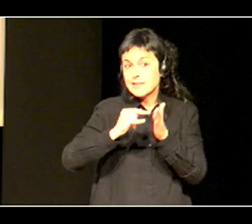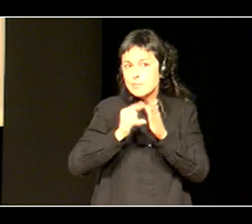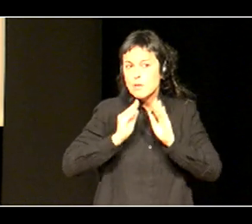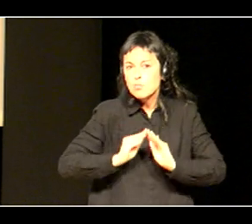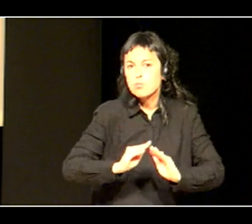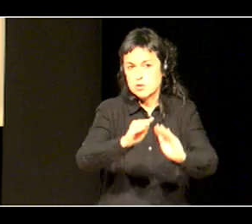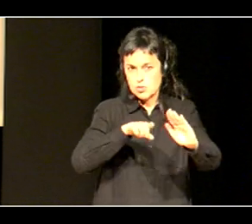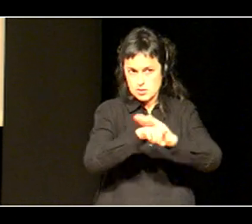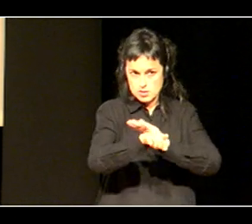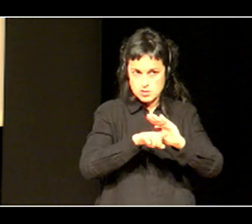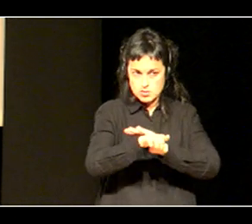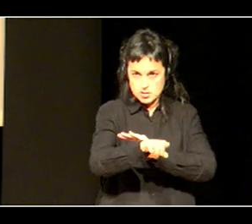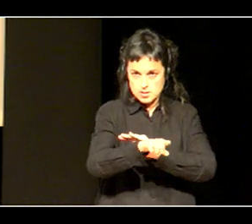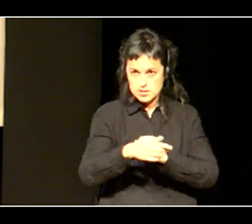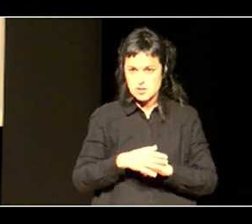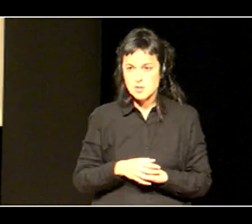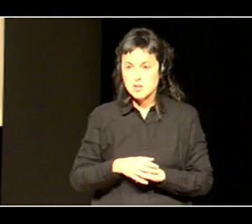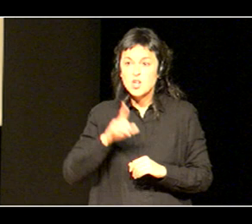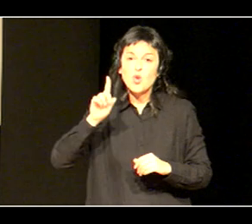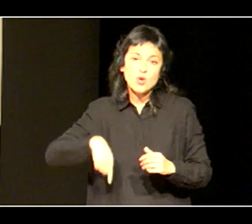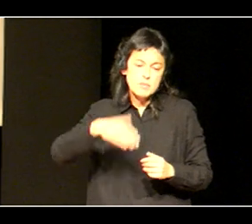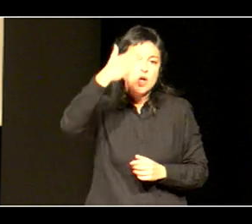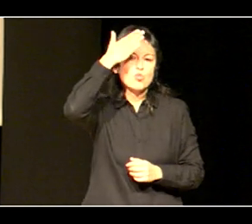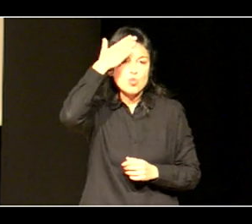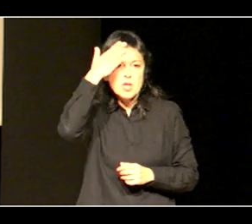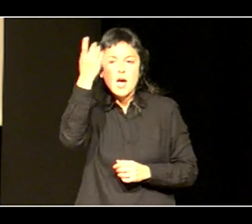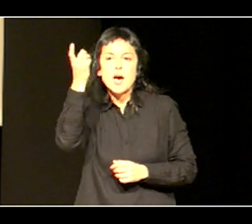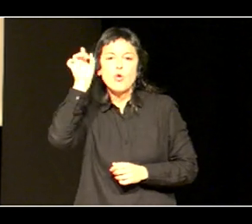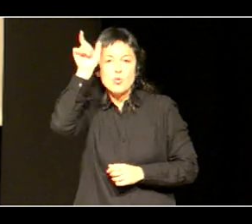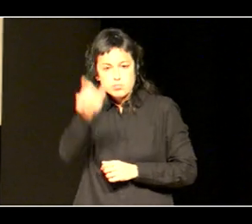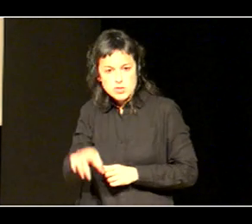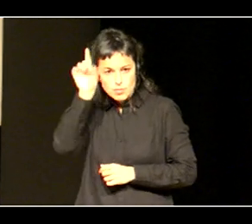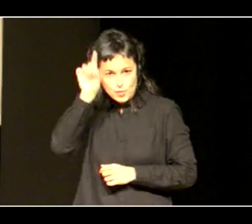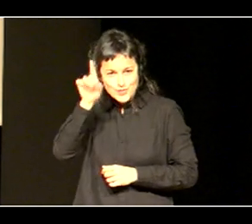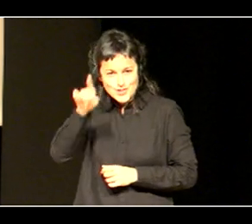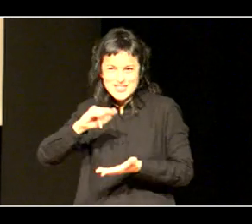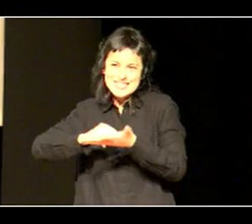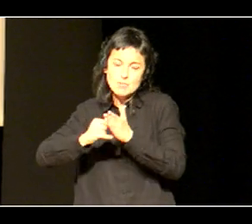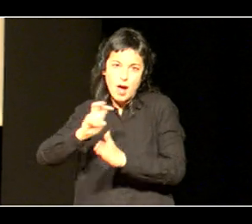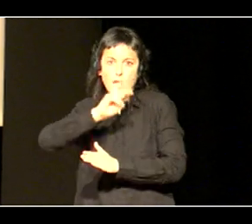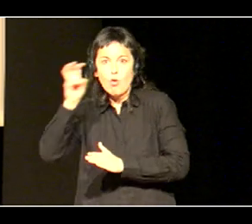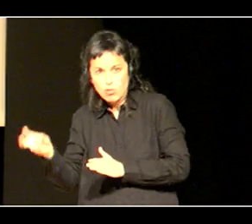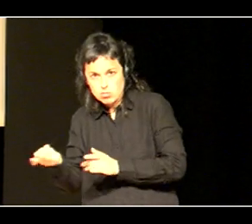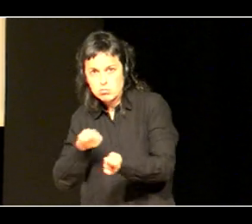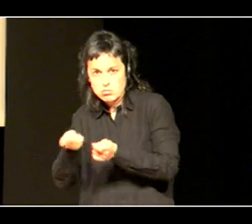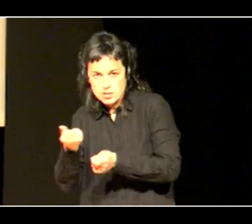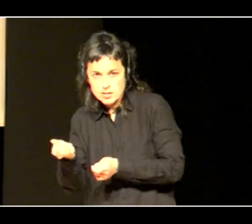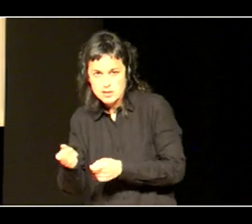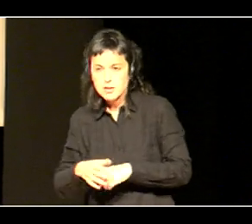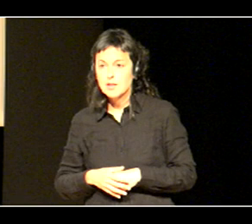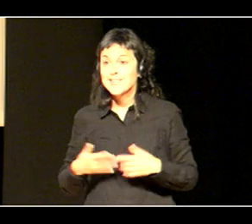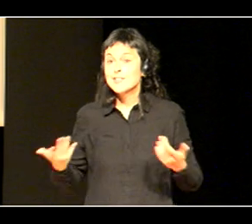kudeatzen duzu, eta gero, irakazlea bebai, tutora bebai, beste sistema bat manejatzen da, ez, hor duan, egia da, plan